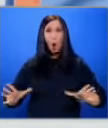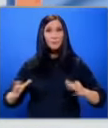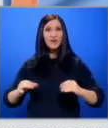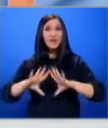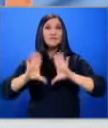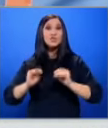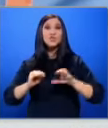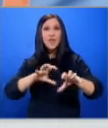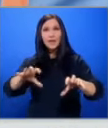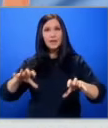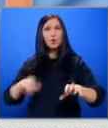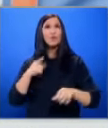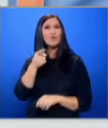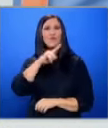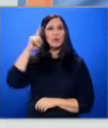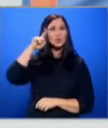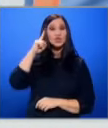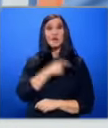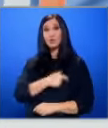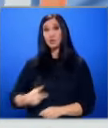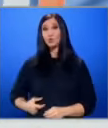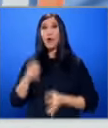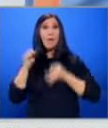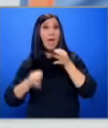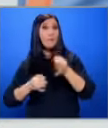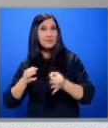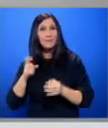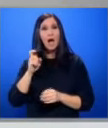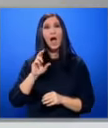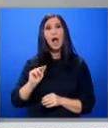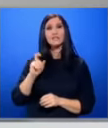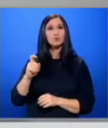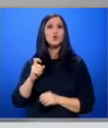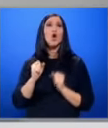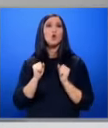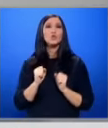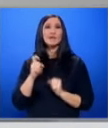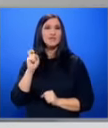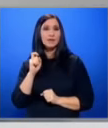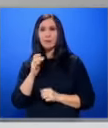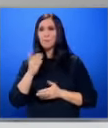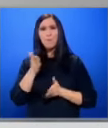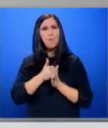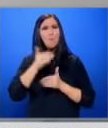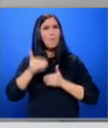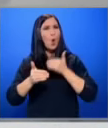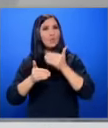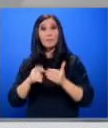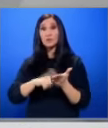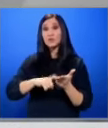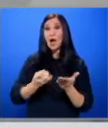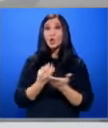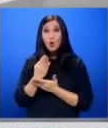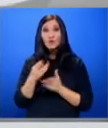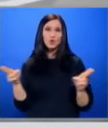обаче не означава национална епидемия Казва Кунчев Очаква се грипът поетапно да засяга нови Но да намалява в